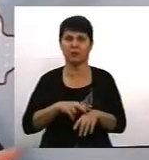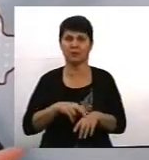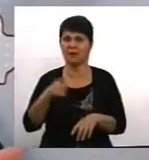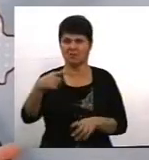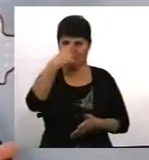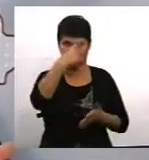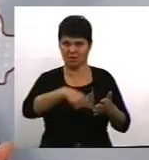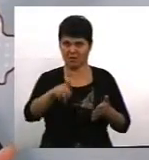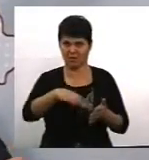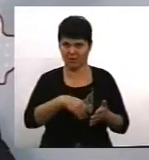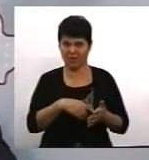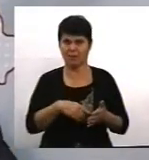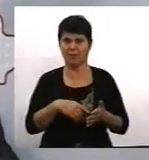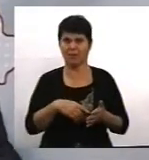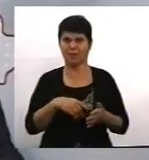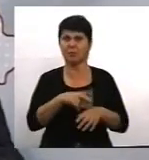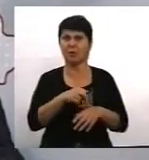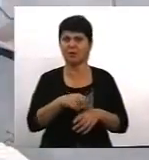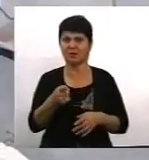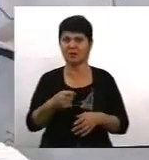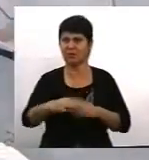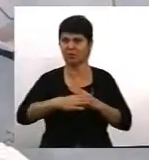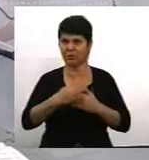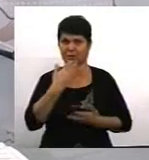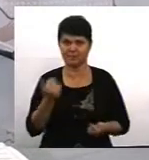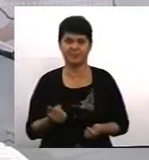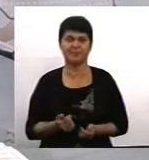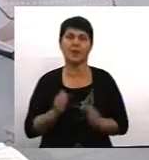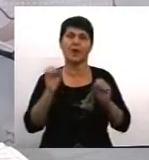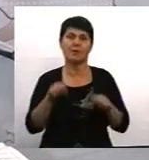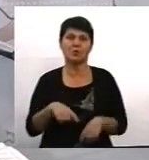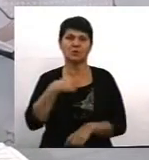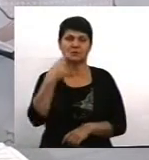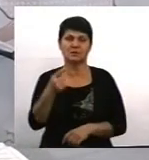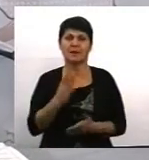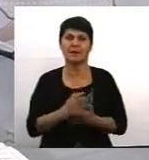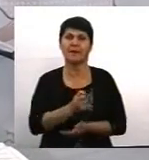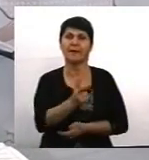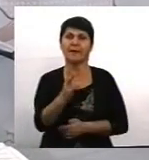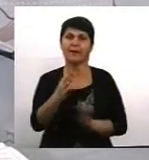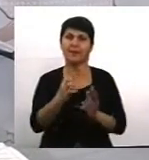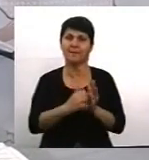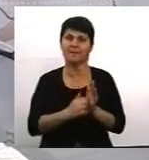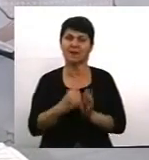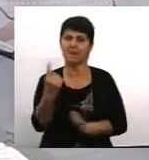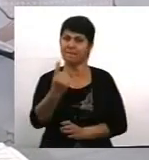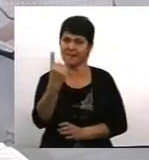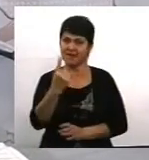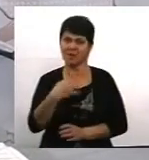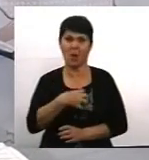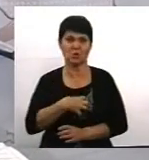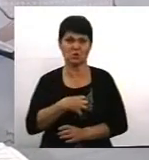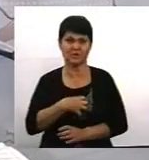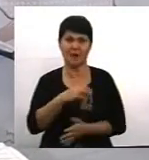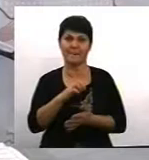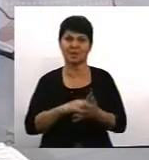отримують допомоги? Чому? Можемо говорити, тут є кілька причин. Перша і основна причина – це